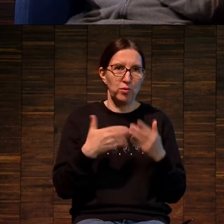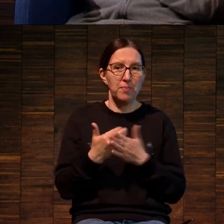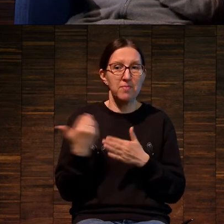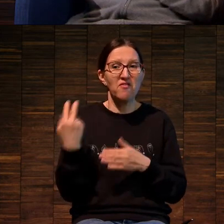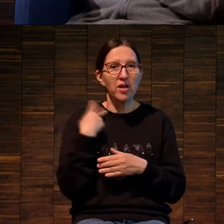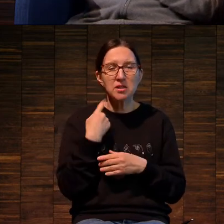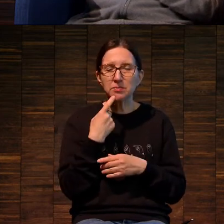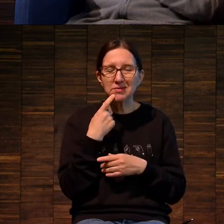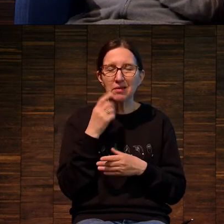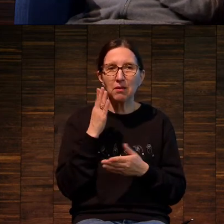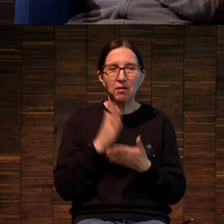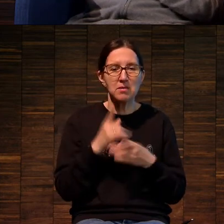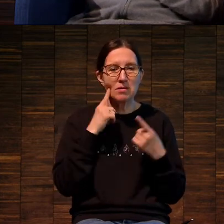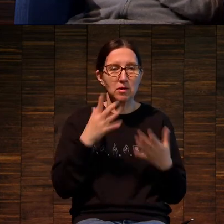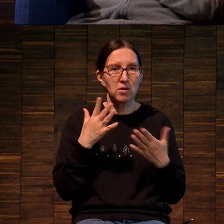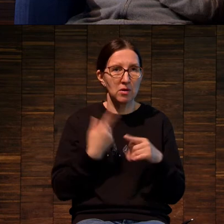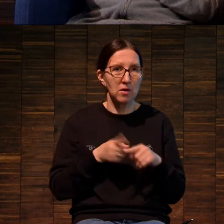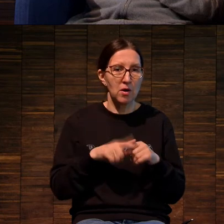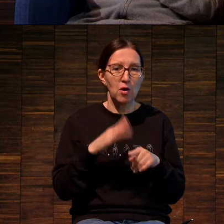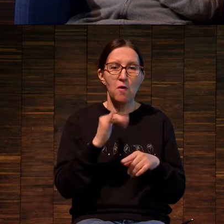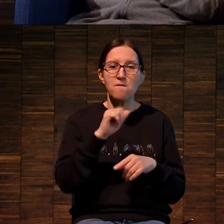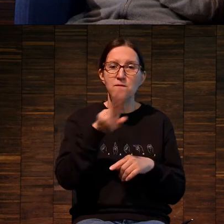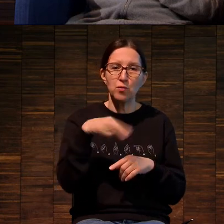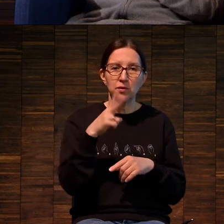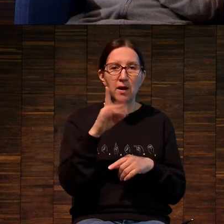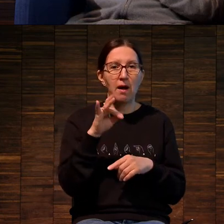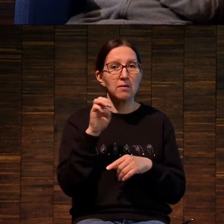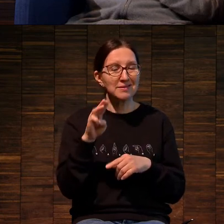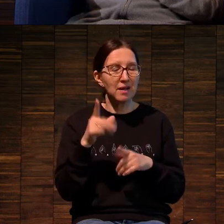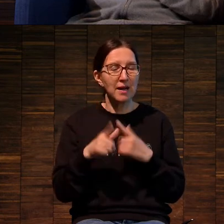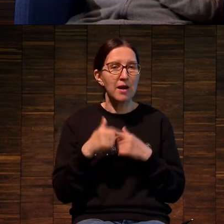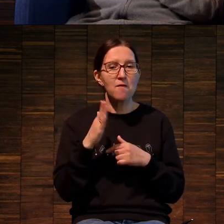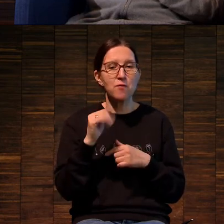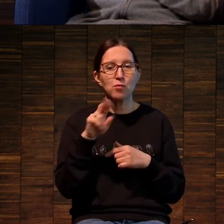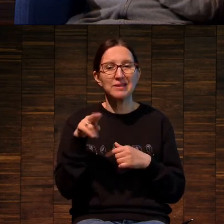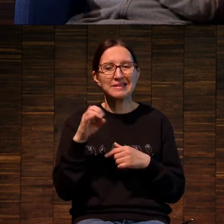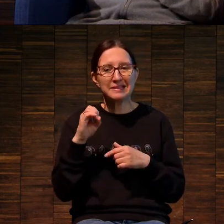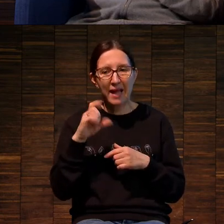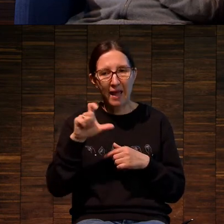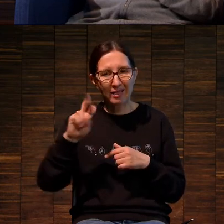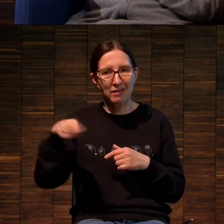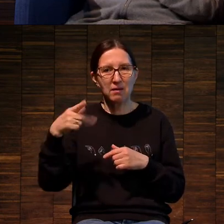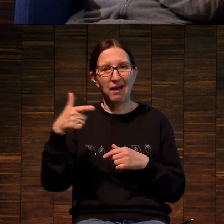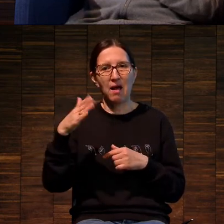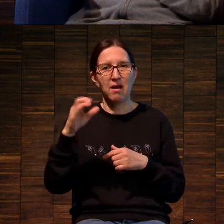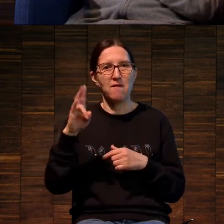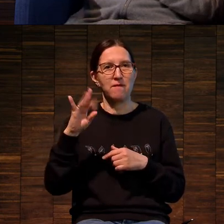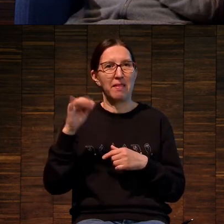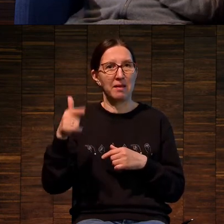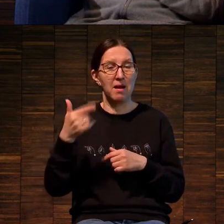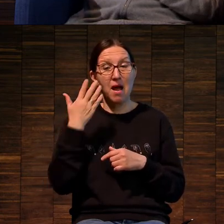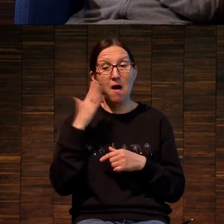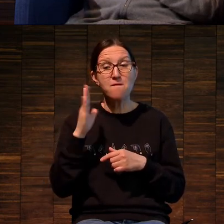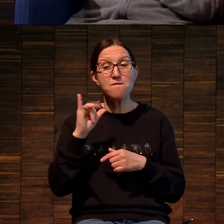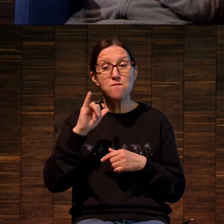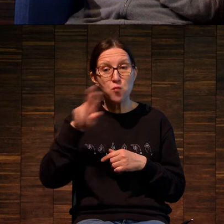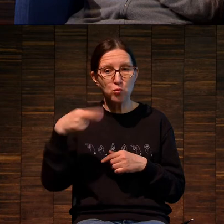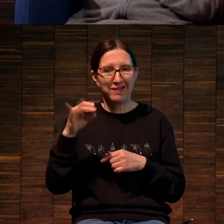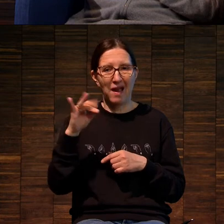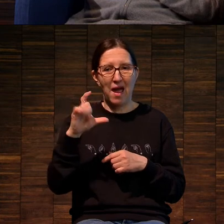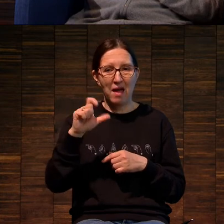есть woodcut and woodengraving. Woodengraving — это то, когда мы работаем